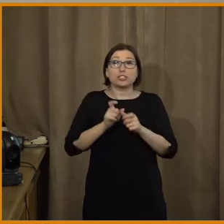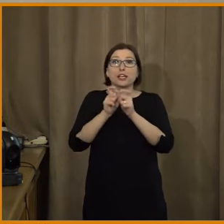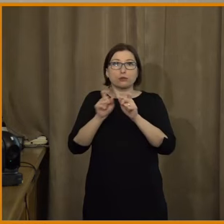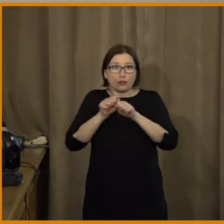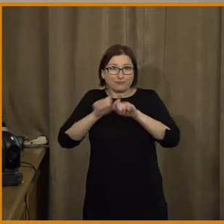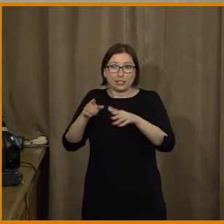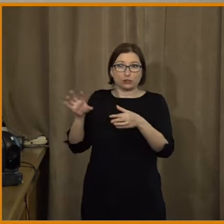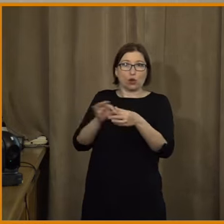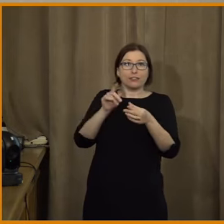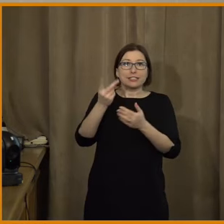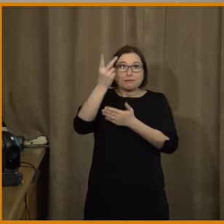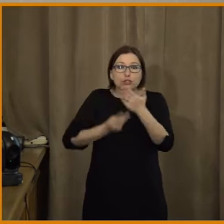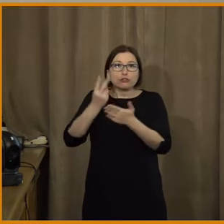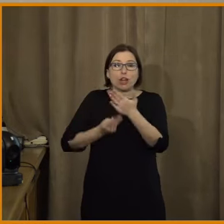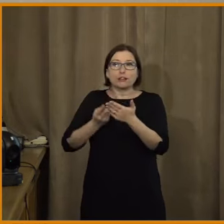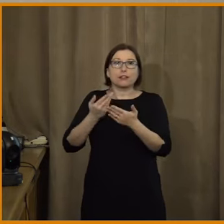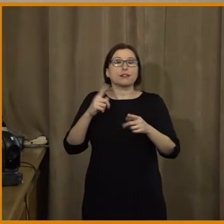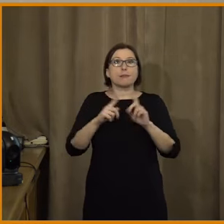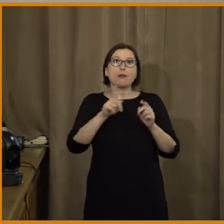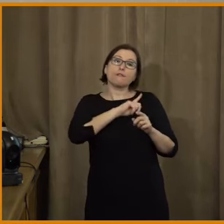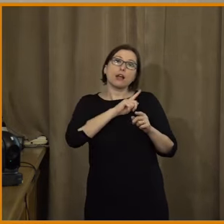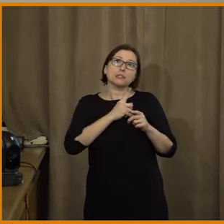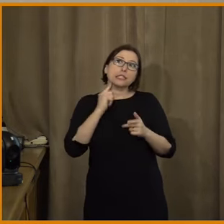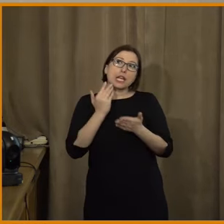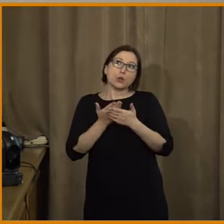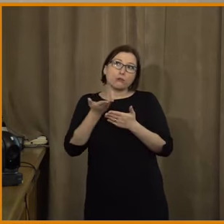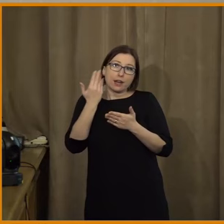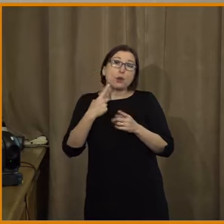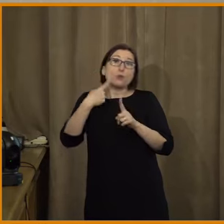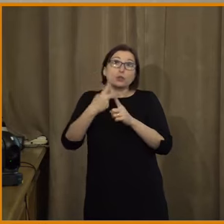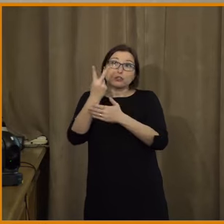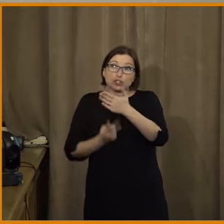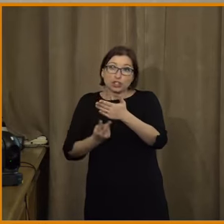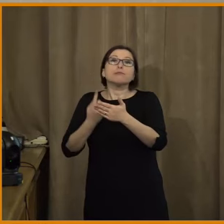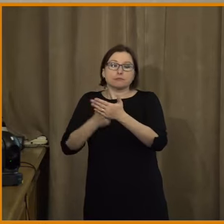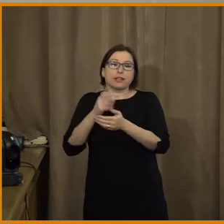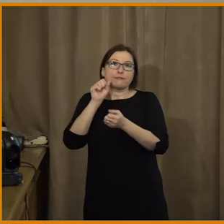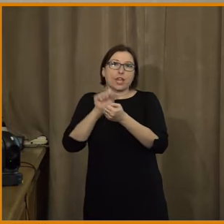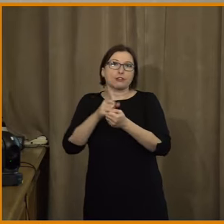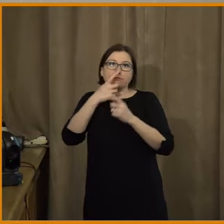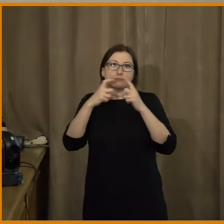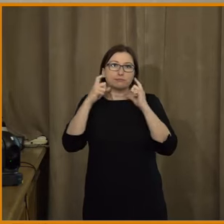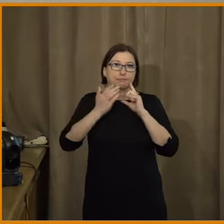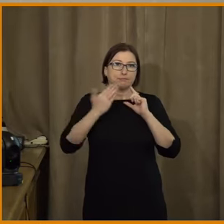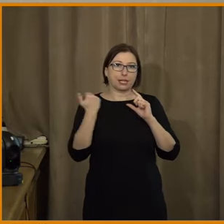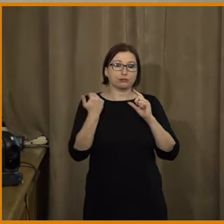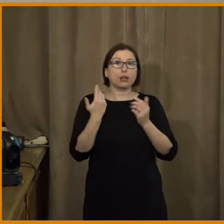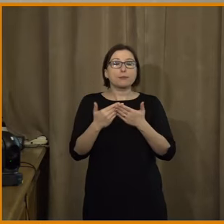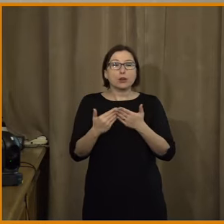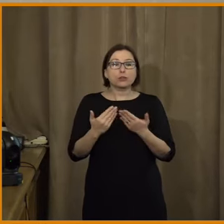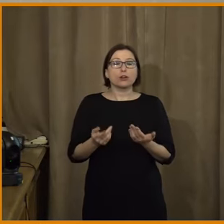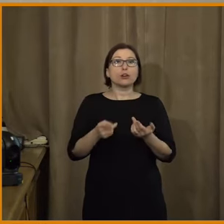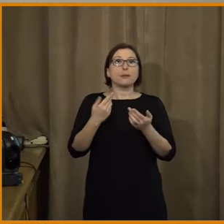co se dočetli, případně na základě svojí předchozí neduvěry, ale ta sociální média v hrála roli. No a